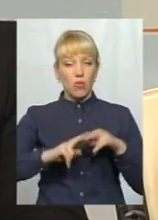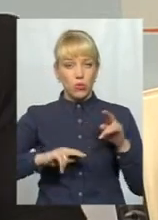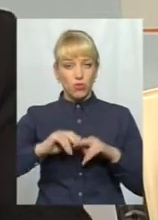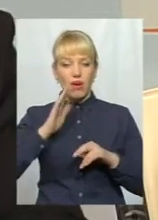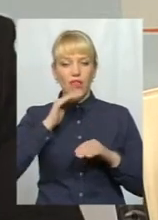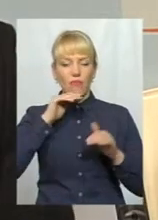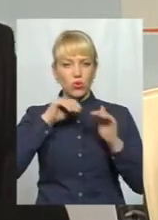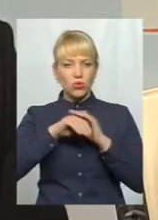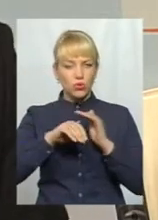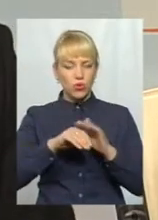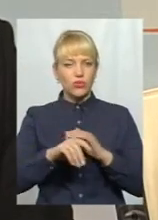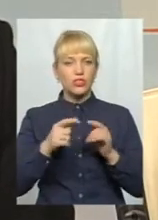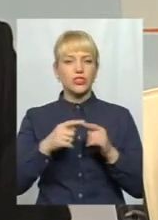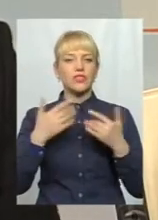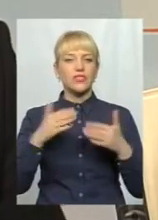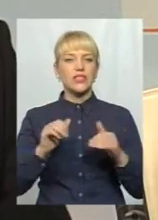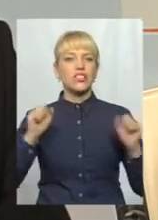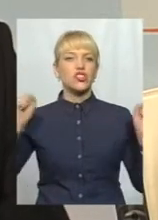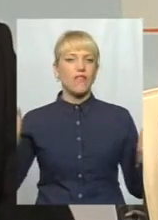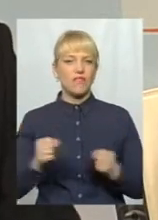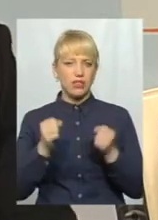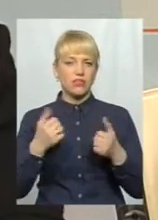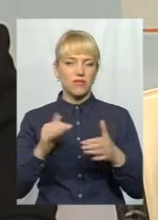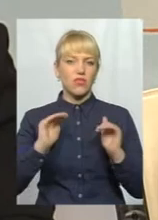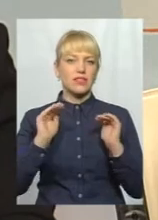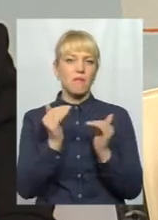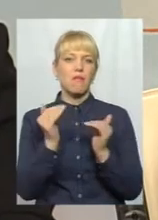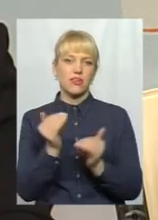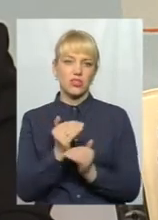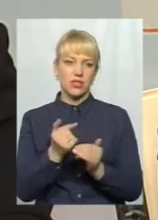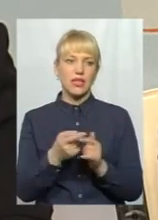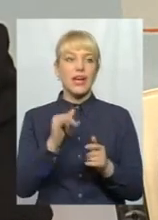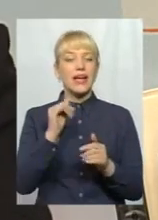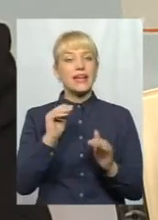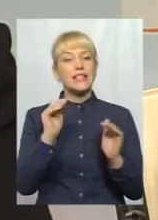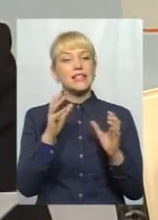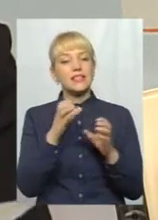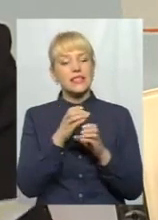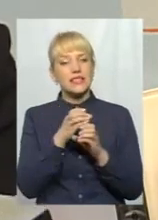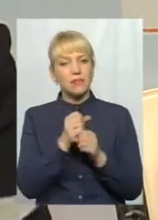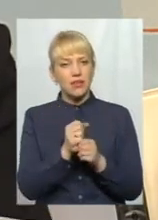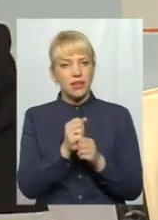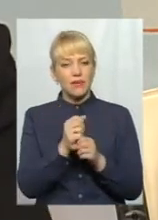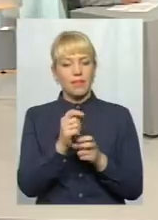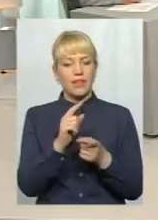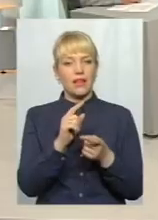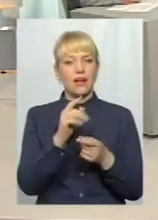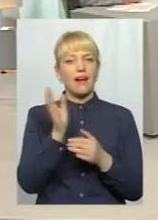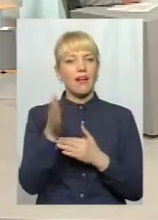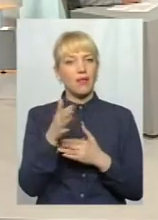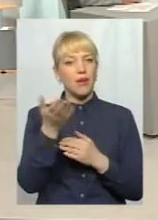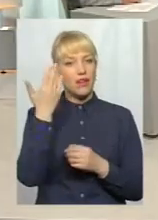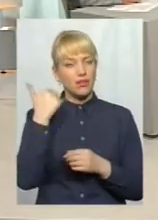фактично змінився склад риби. Тому що привалювали